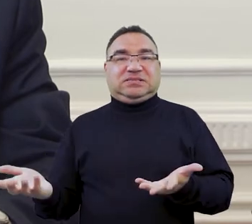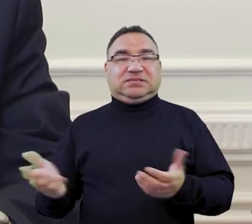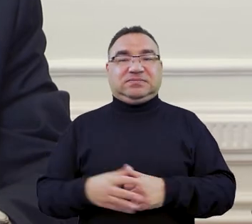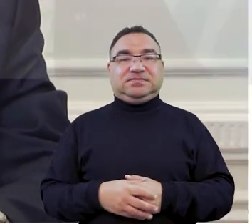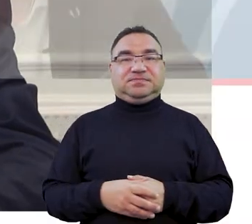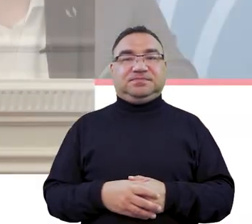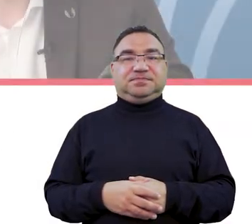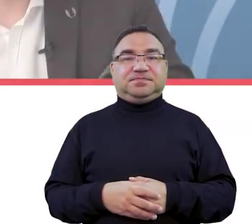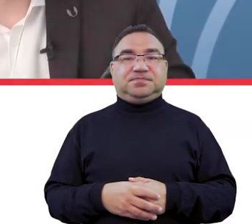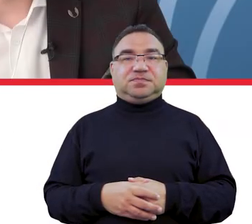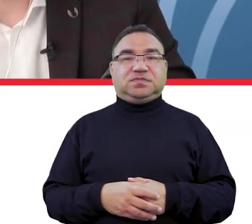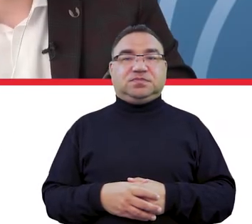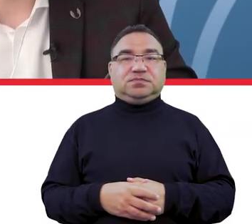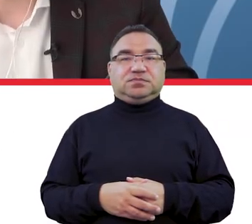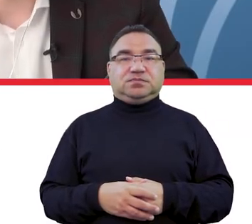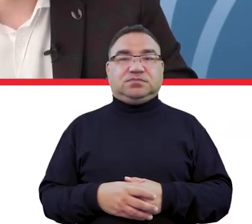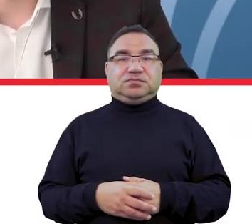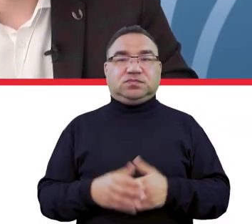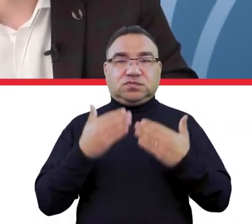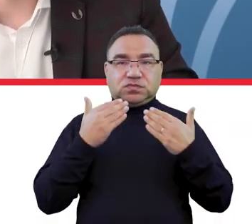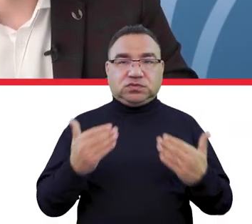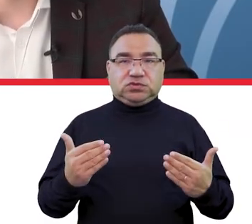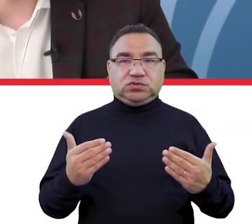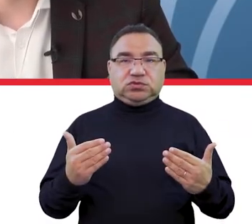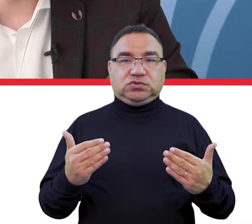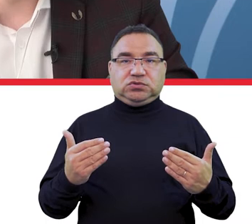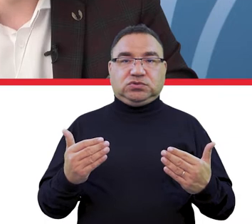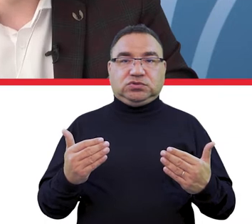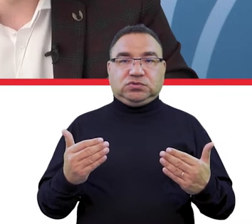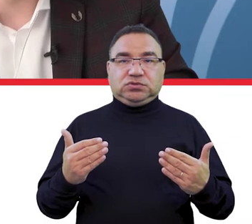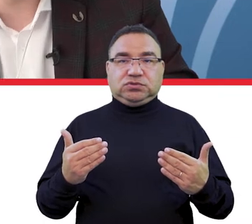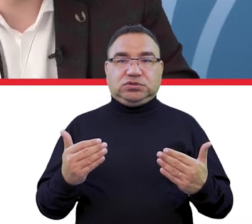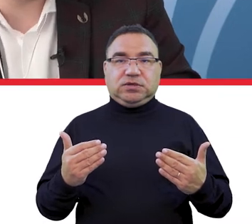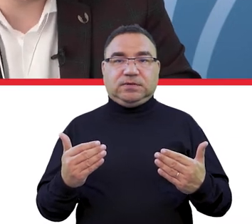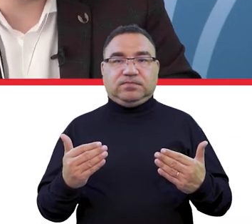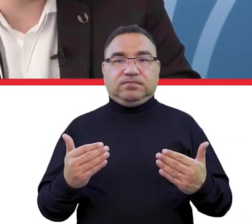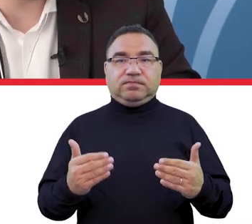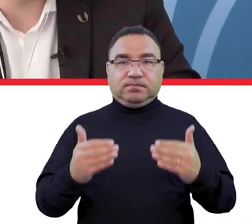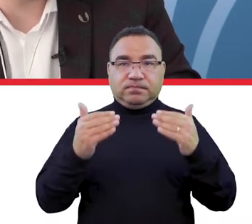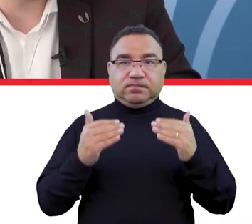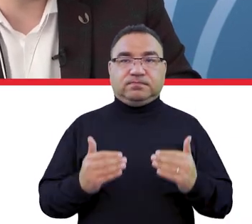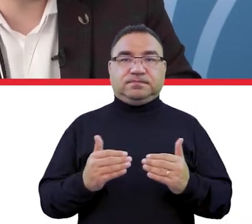Nie rozumiem. Dziękuję bardzo, Panie Ministrze.